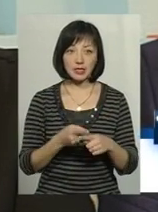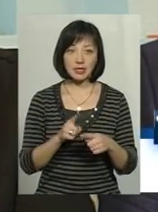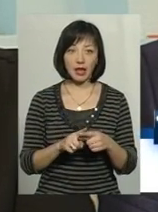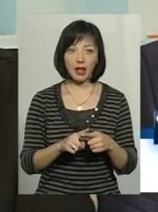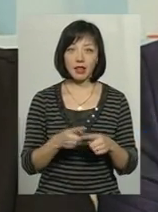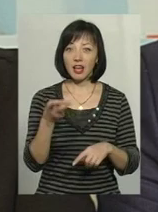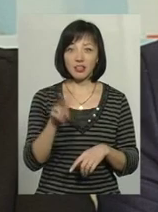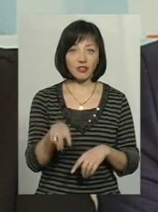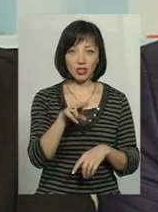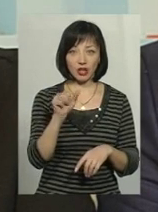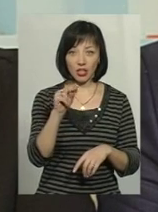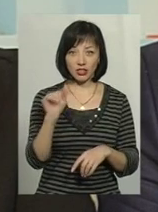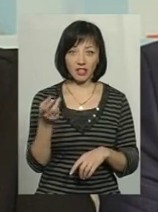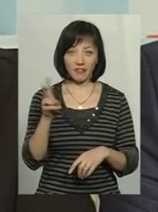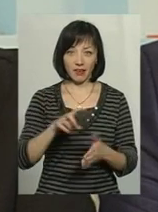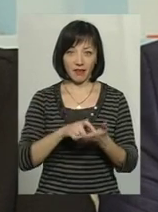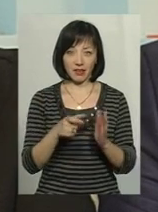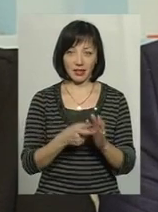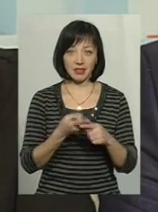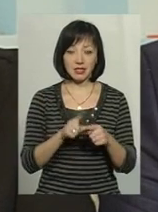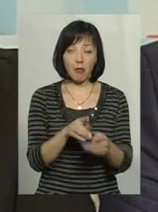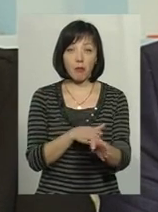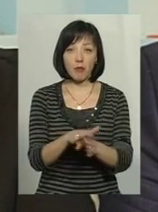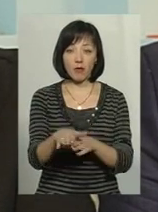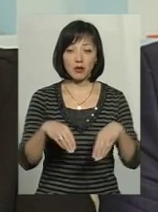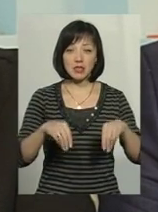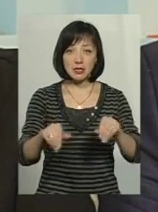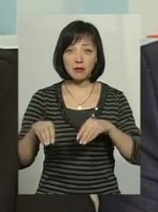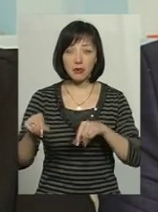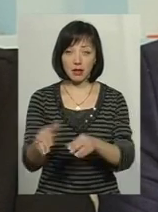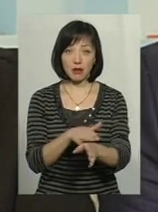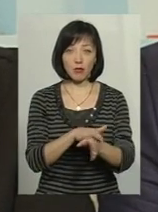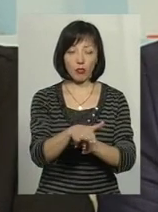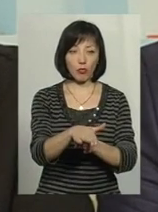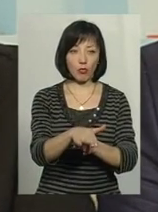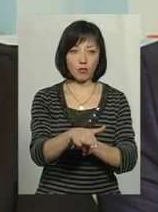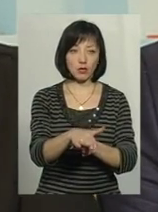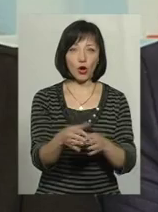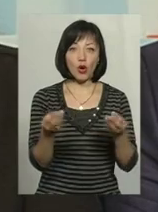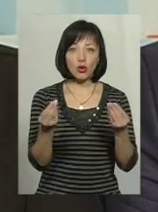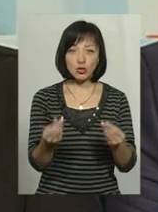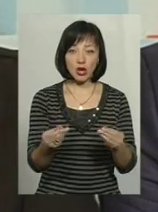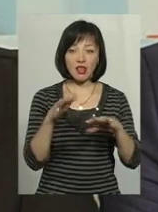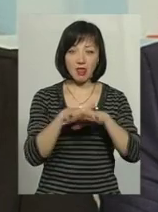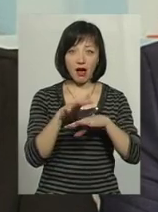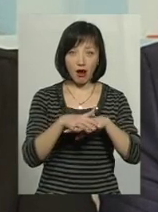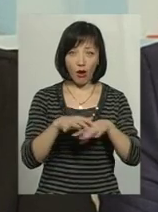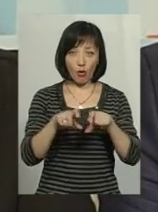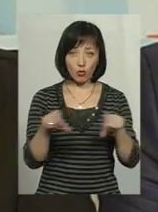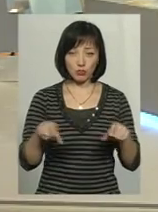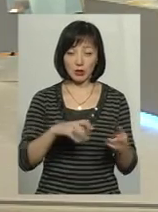дві дачі і дві квартири. Це купа землі, купа грошей на рахунку і так далі.